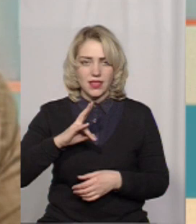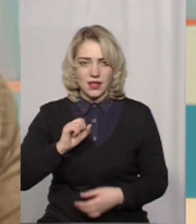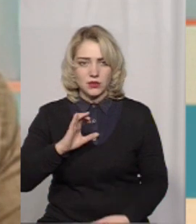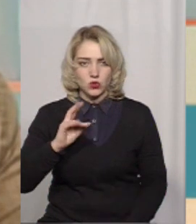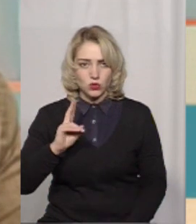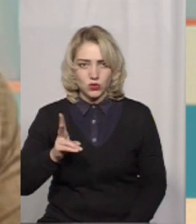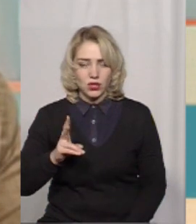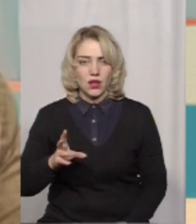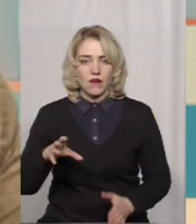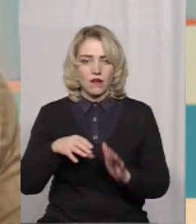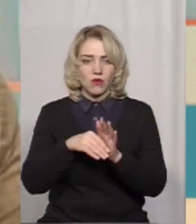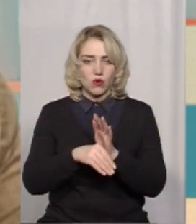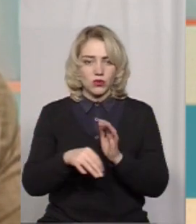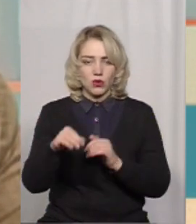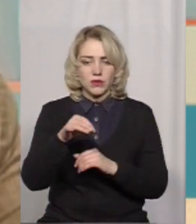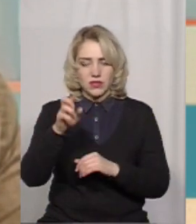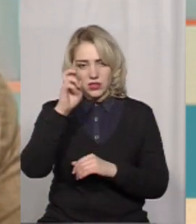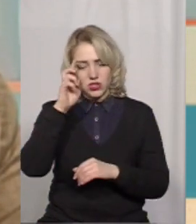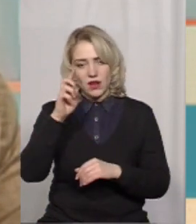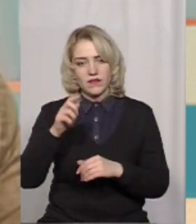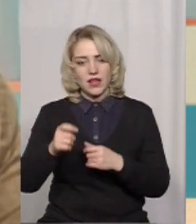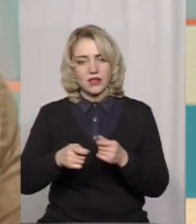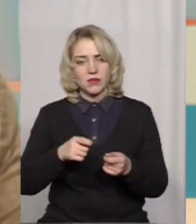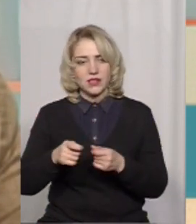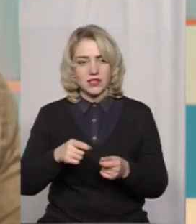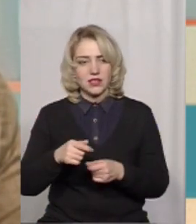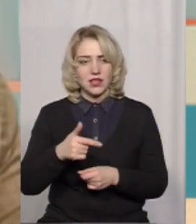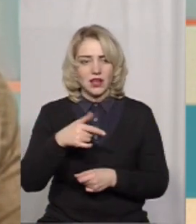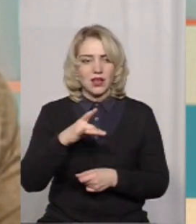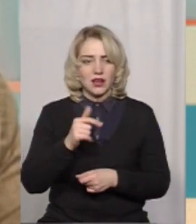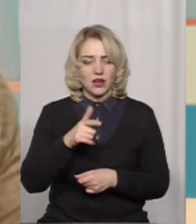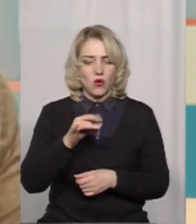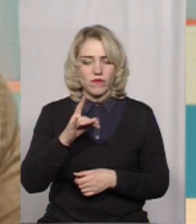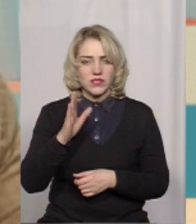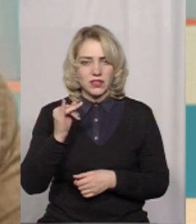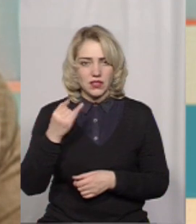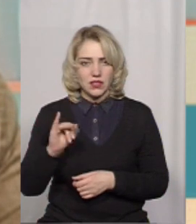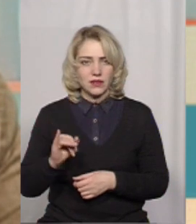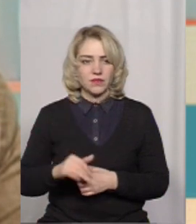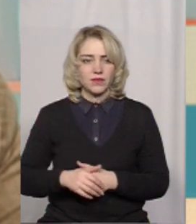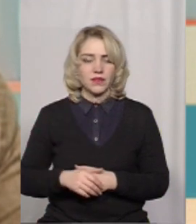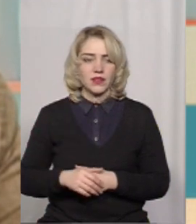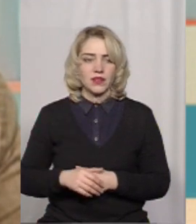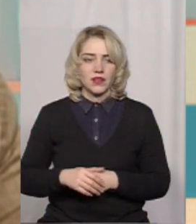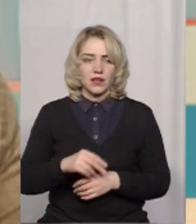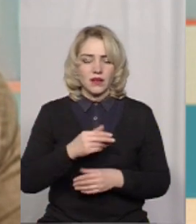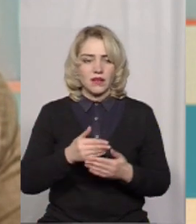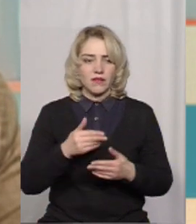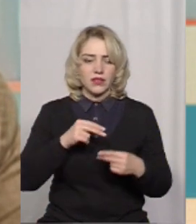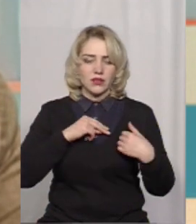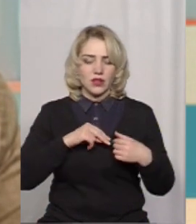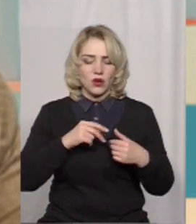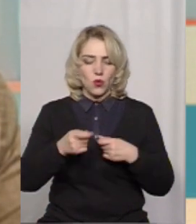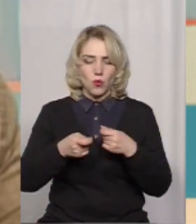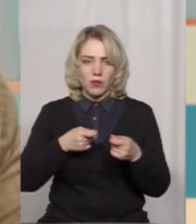Васильович, входить від обласної державної адміністрації Грабовський Андрій Володимирович, від партнерського у університету